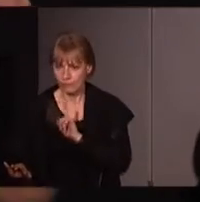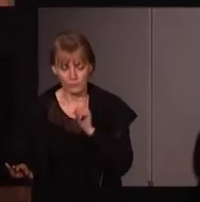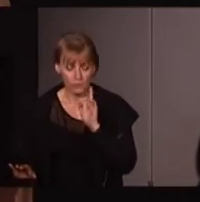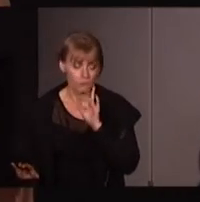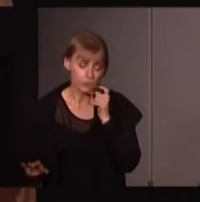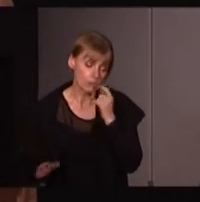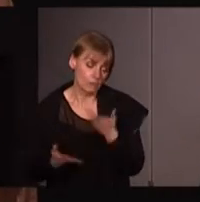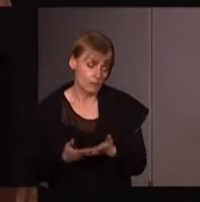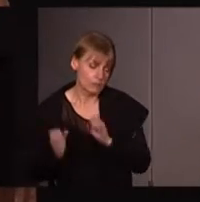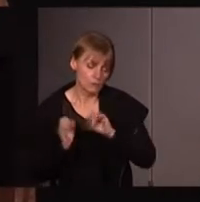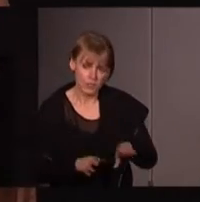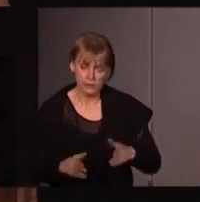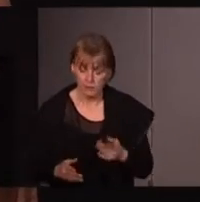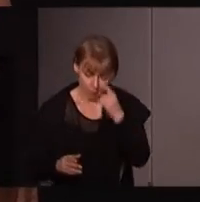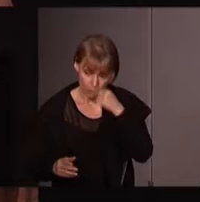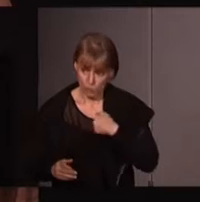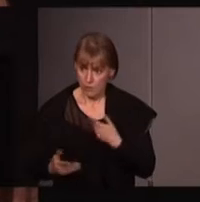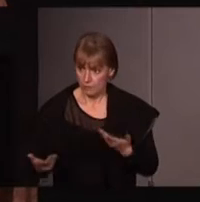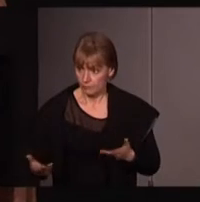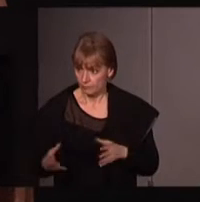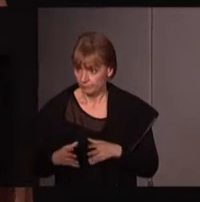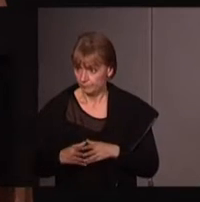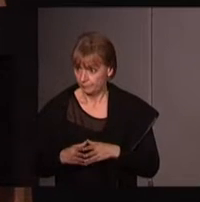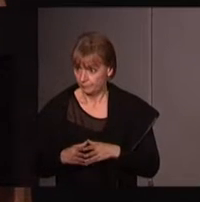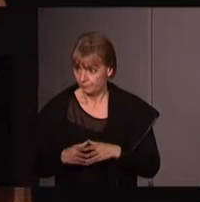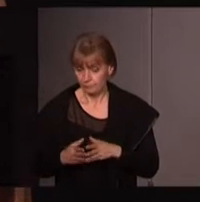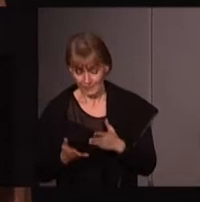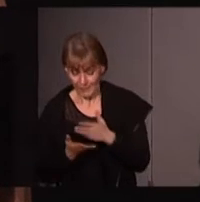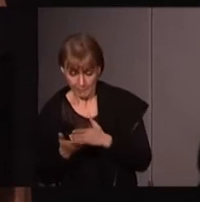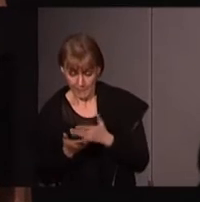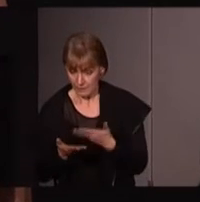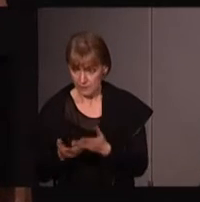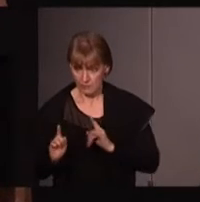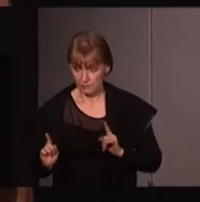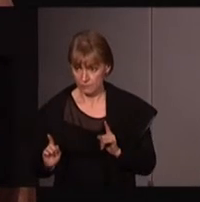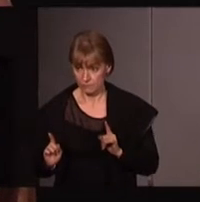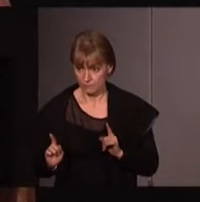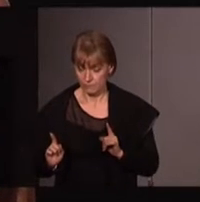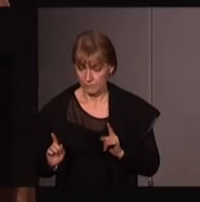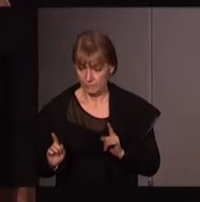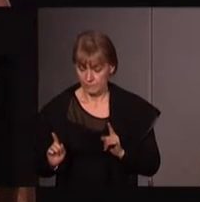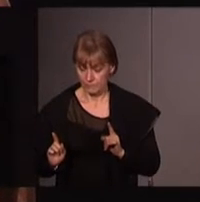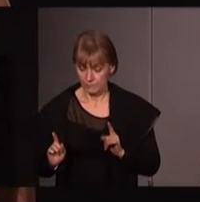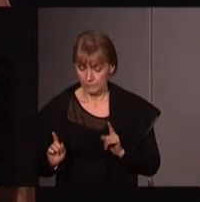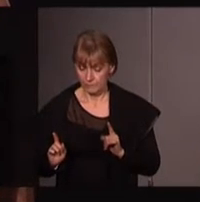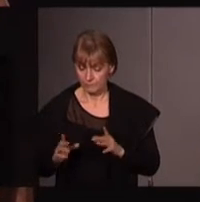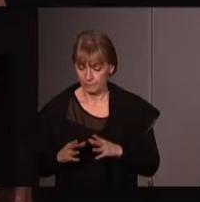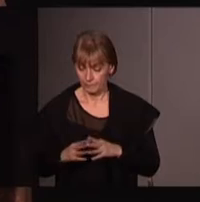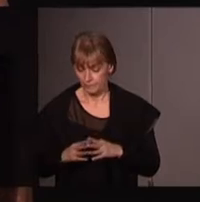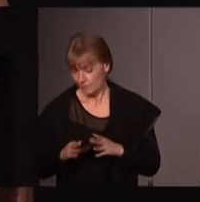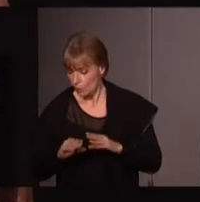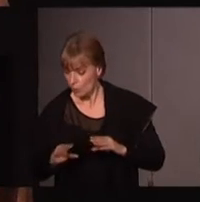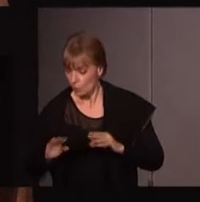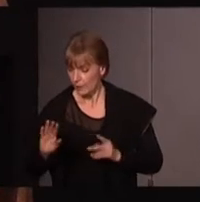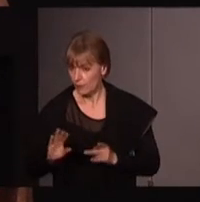tout l'éco-féministe. En tout cas, pour moi, il ne passerait pas là, le partage. Le partage me semble beaucoup plus réel,